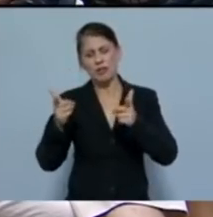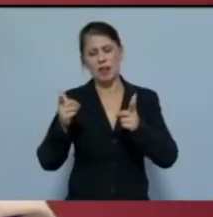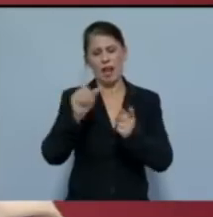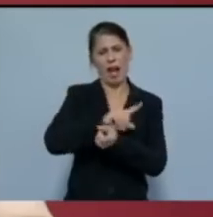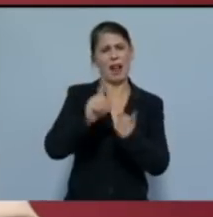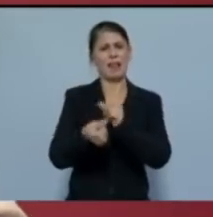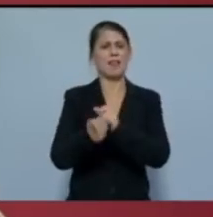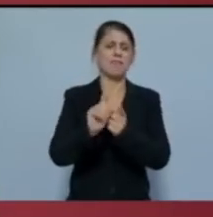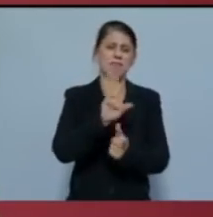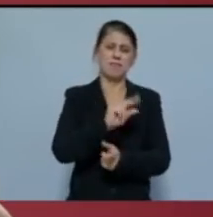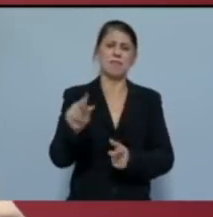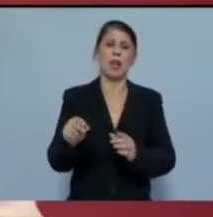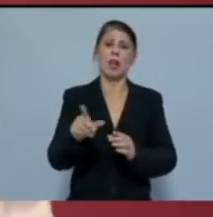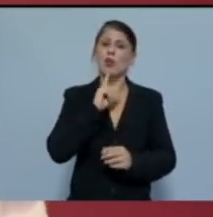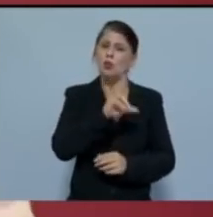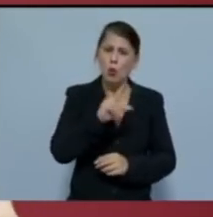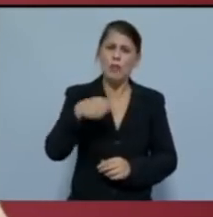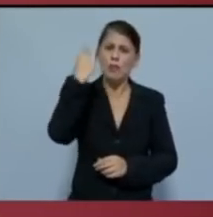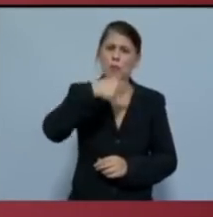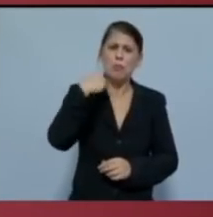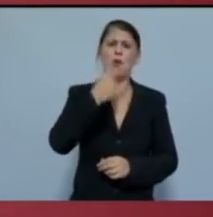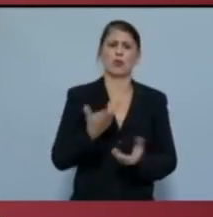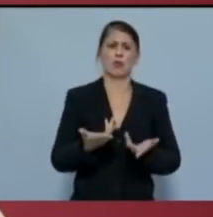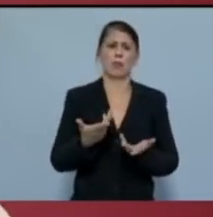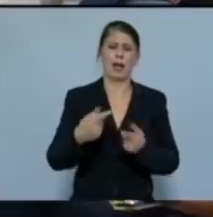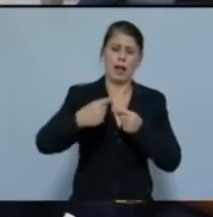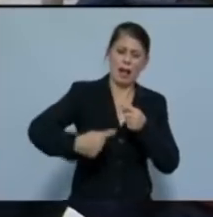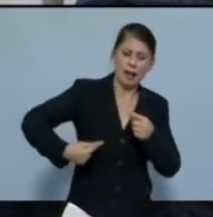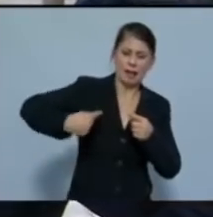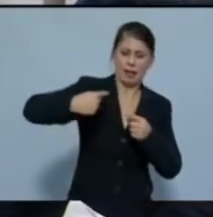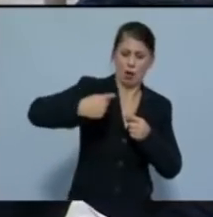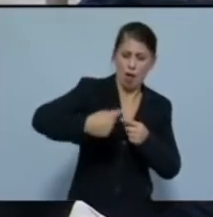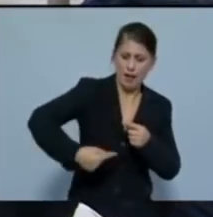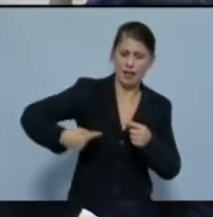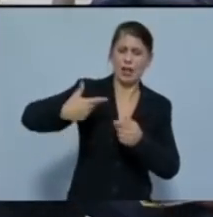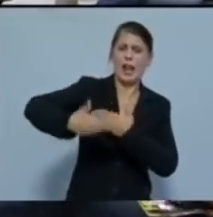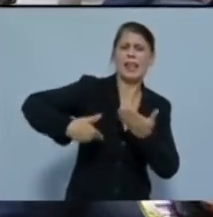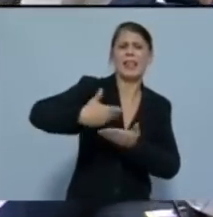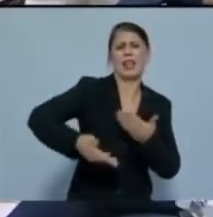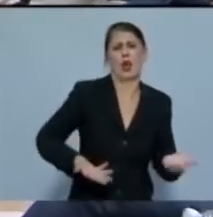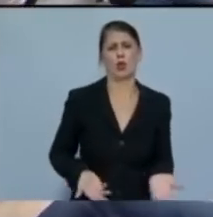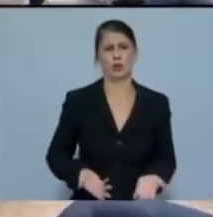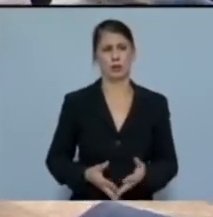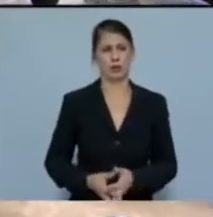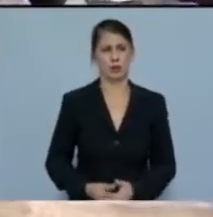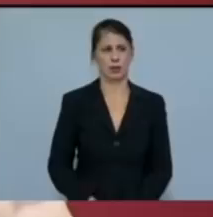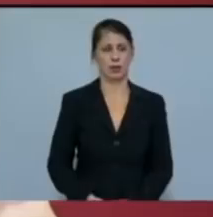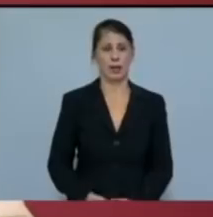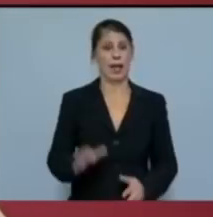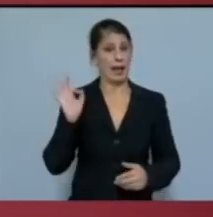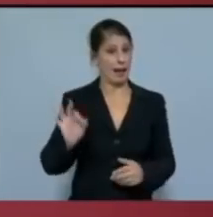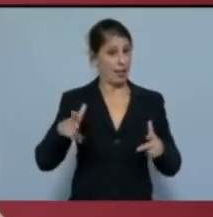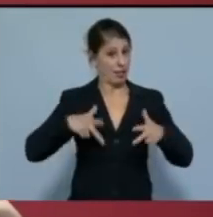το ίδιο πάνω-κάτω προσωπικό που συνεχώς ανακυκλώνεται είναι αυτό. Από κάθε κυβερνητική θητεία